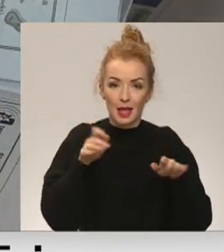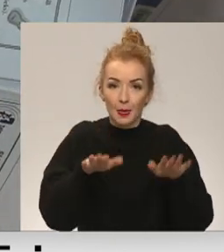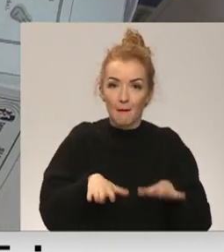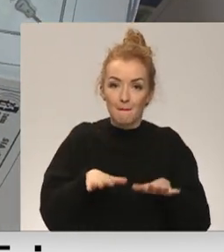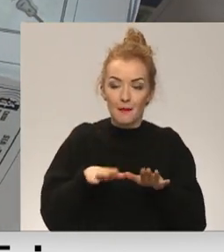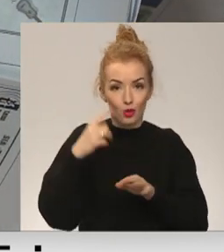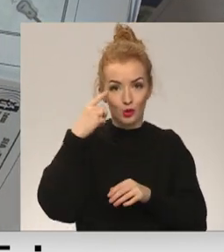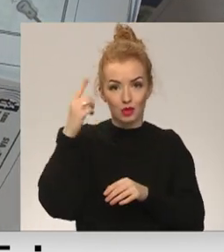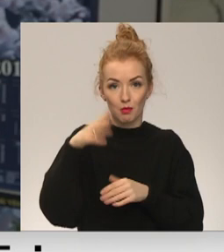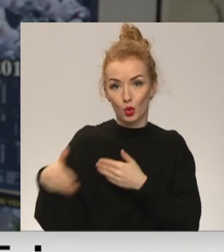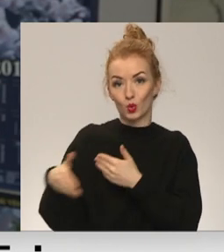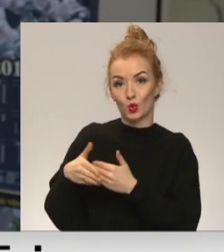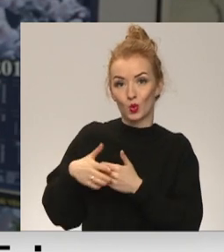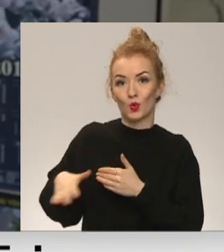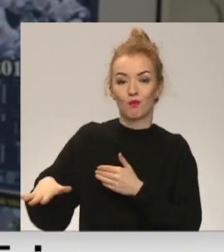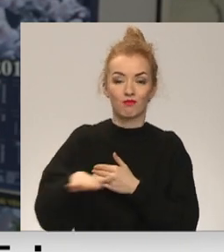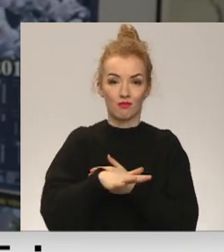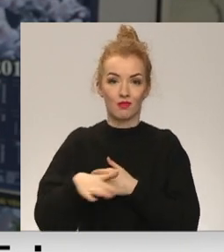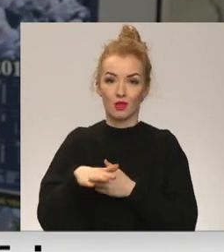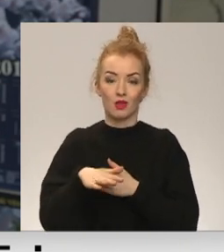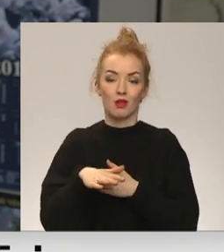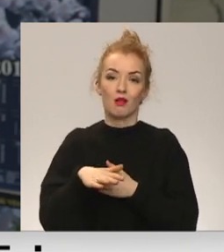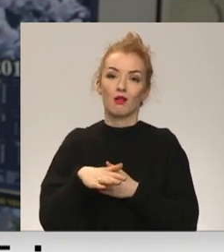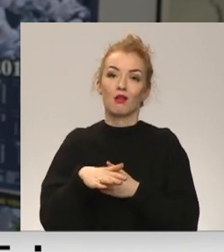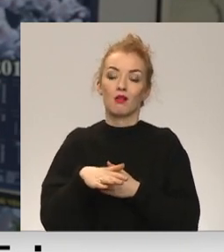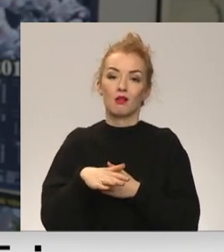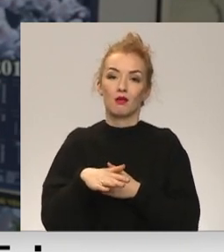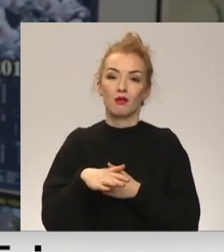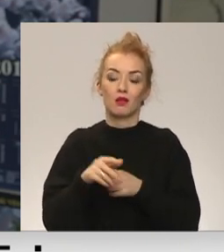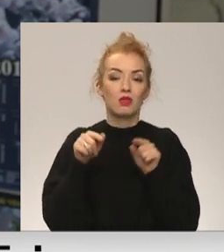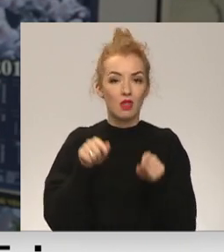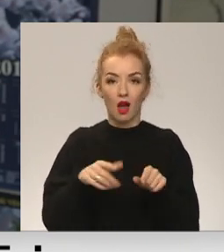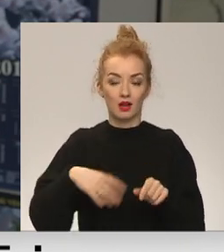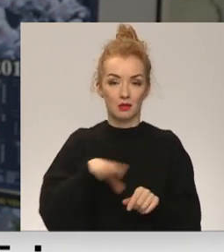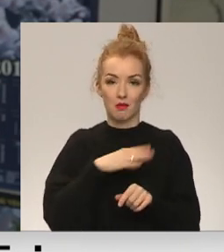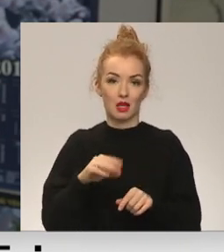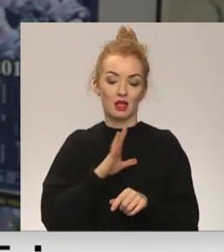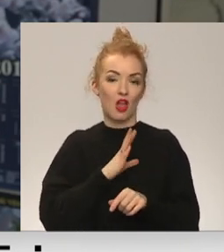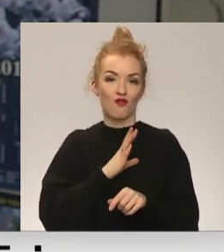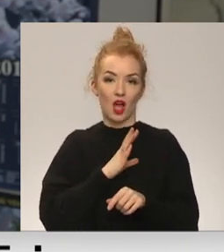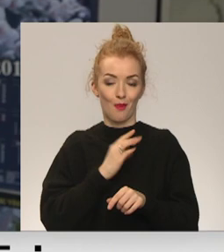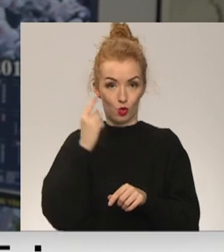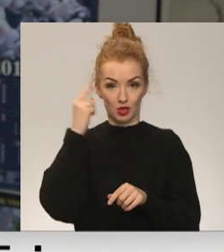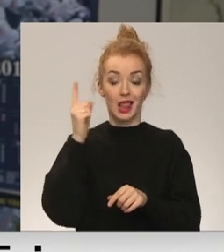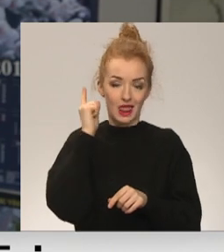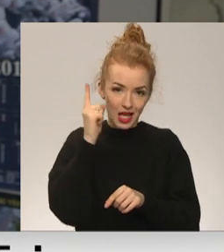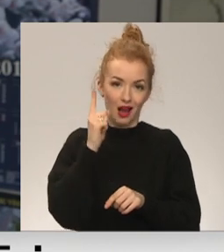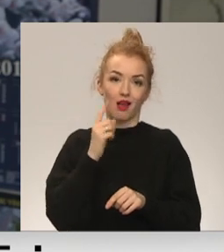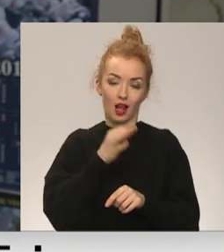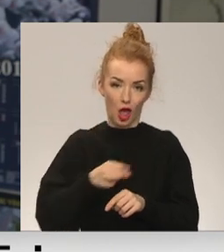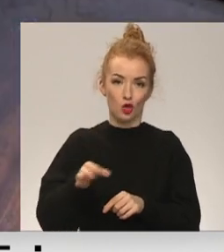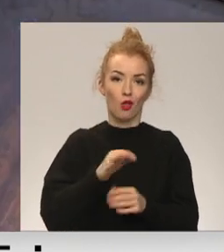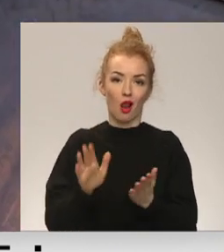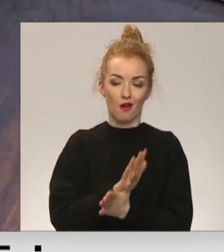uzzināt par savu tuvāko, kas mums bieži vien uz ieltspēdu garām, tās mēs nekā citādi neuzināsim, ka tikai no reģionālā